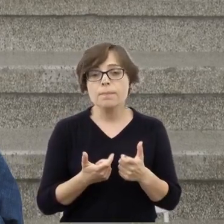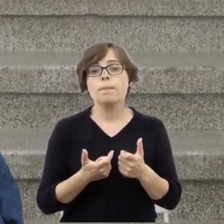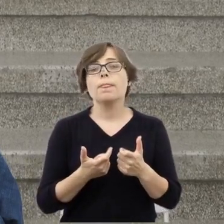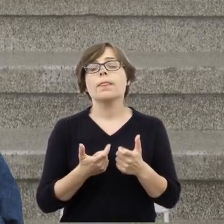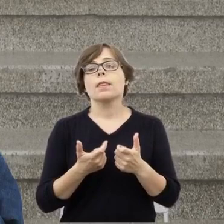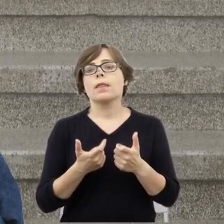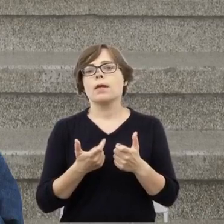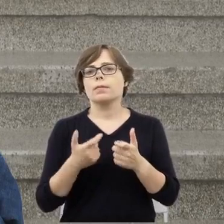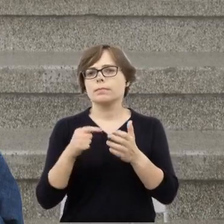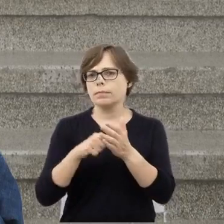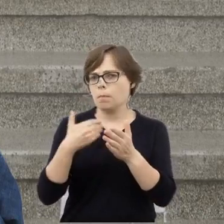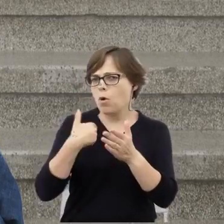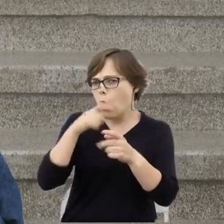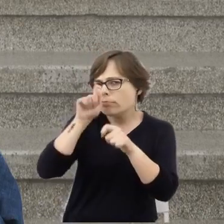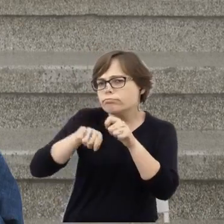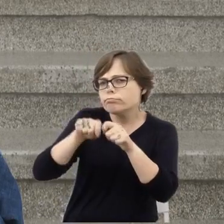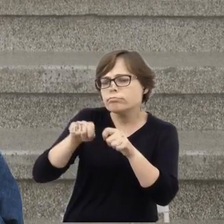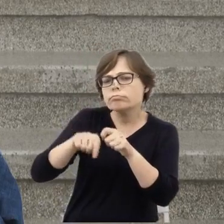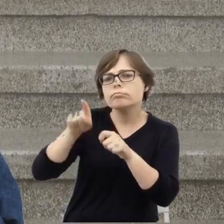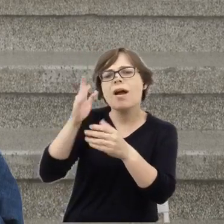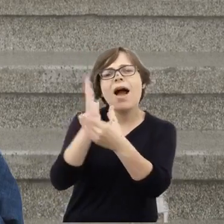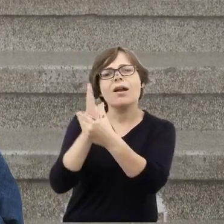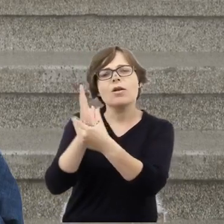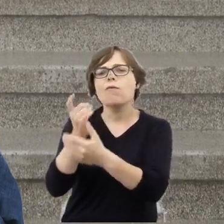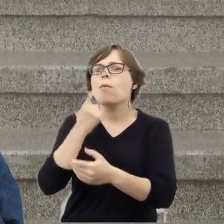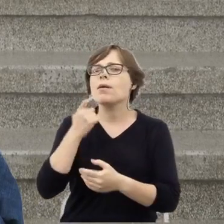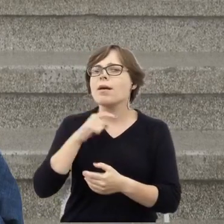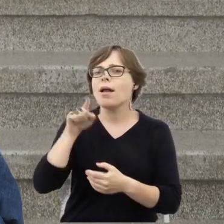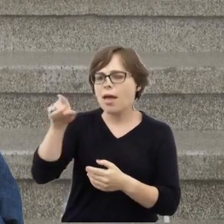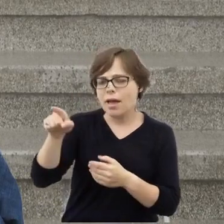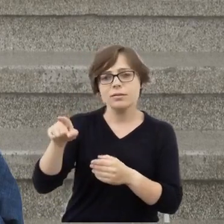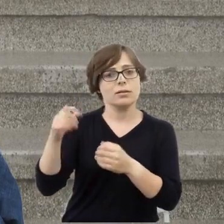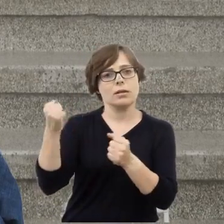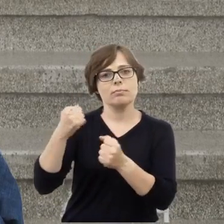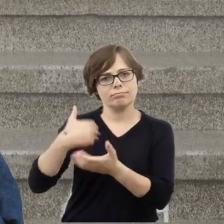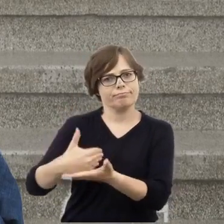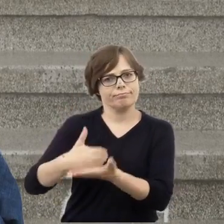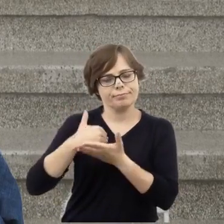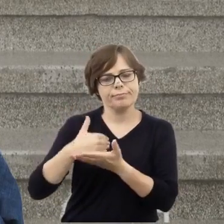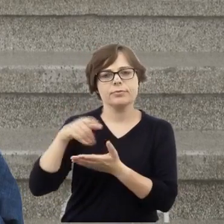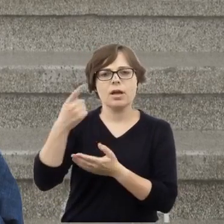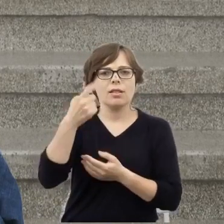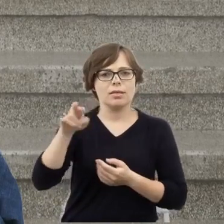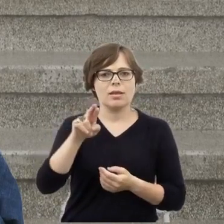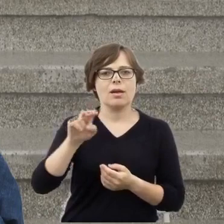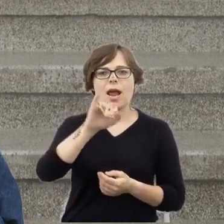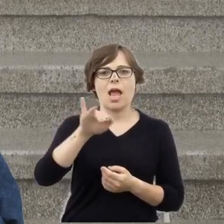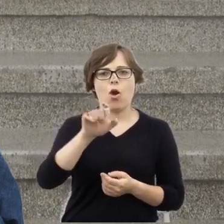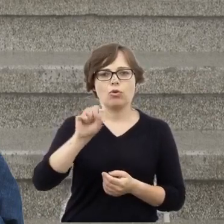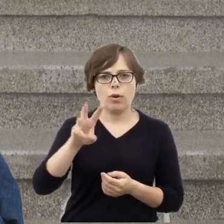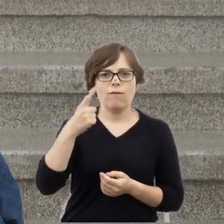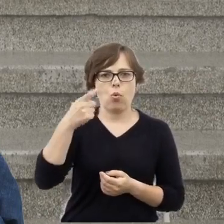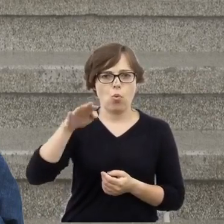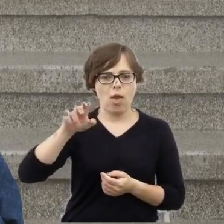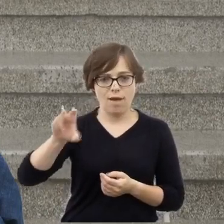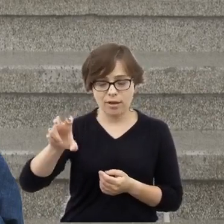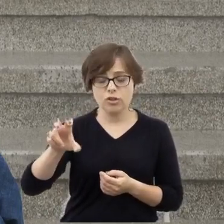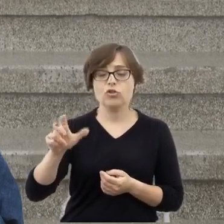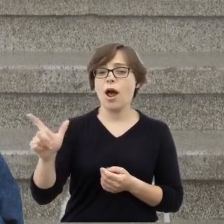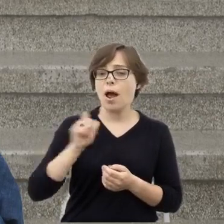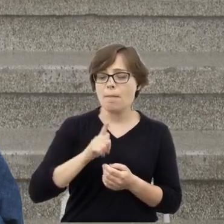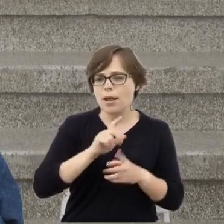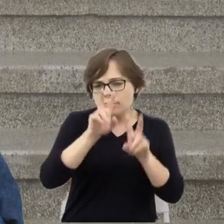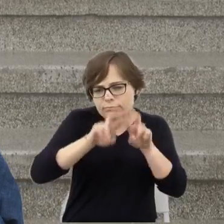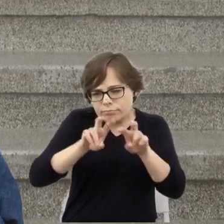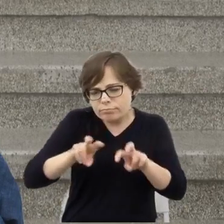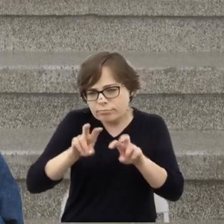w kwerendzie w Archiwum Kieleckim wspomagał mnie wspomniany już dr Jarosław Dulewicz, nie udało nam się